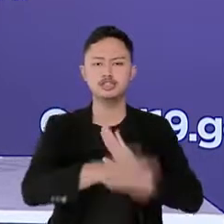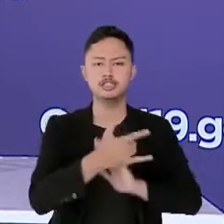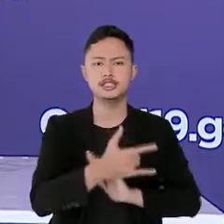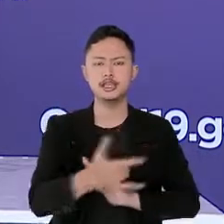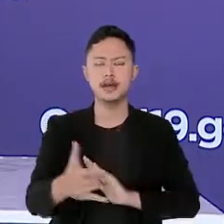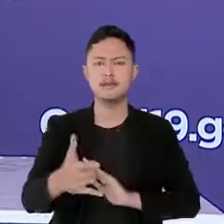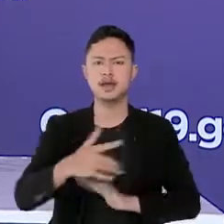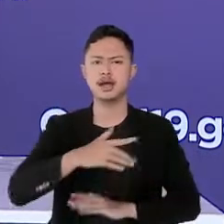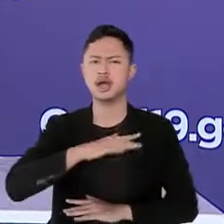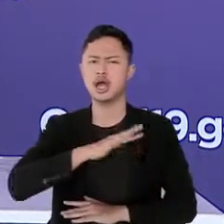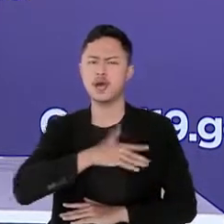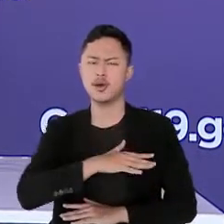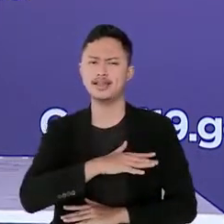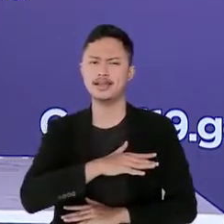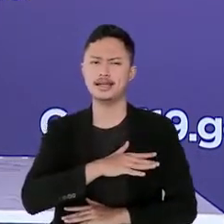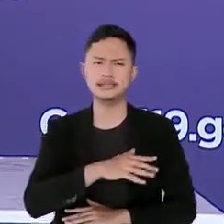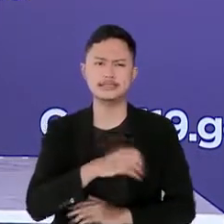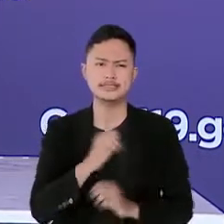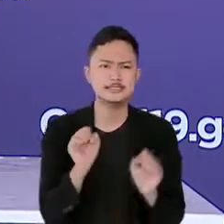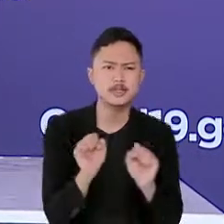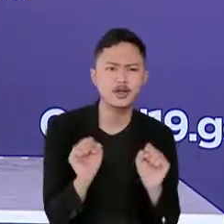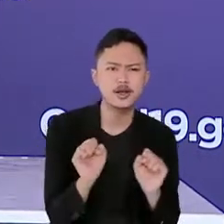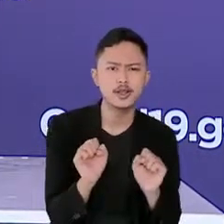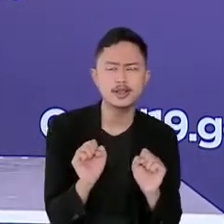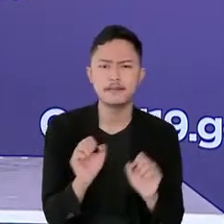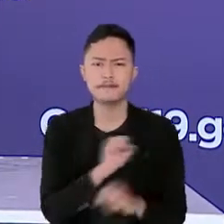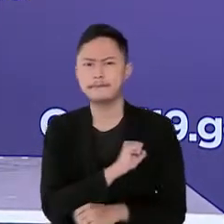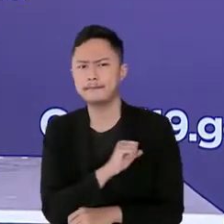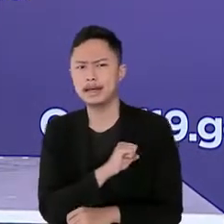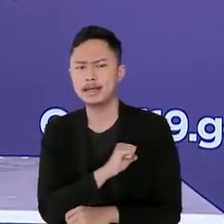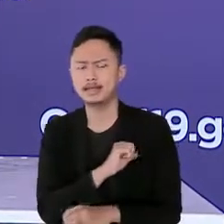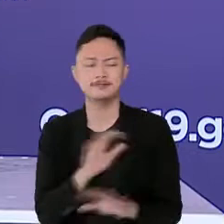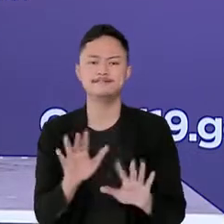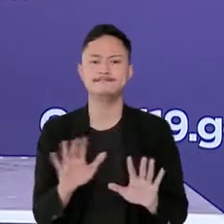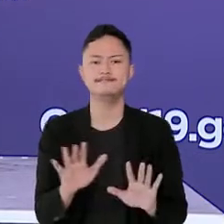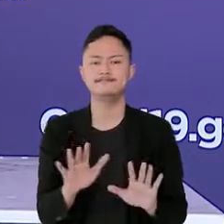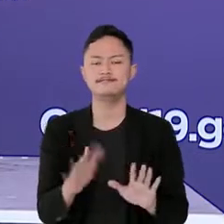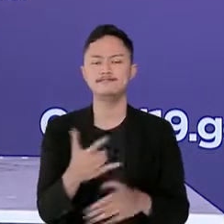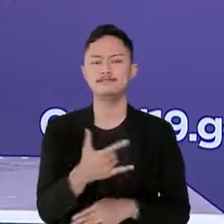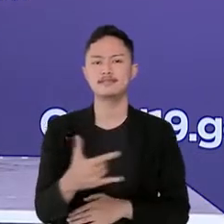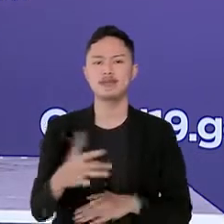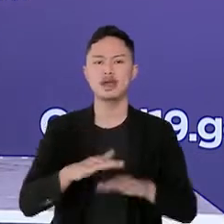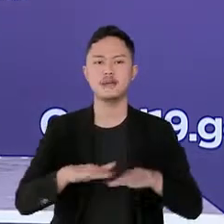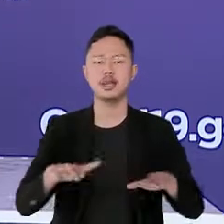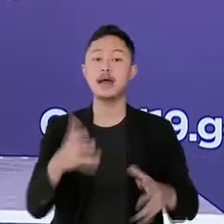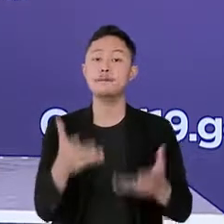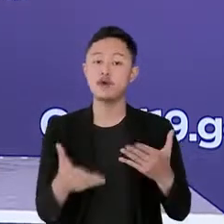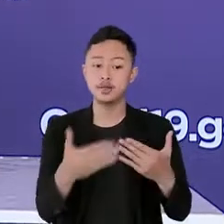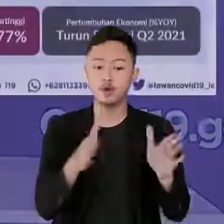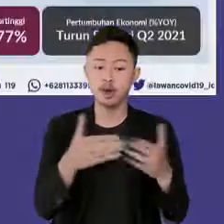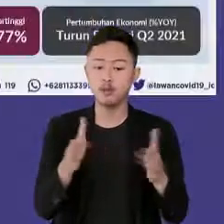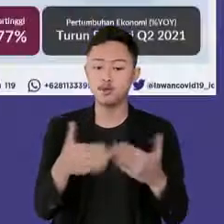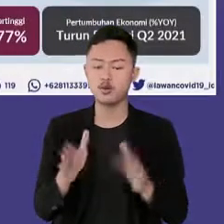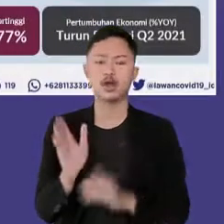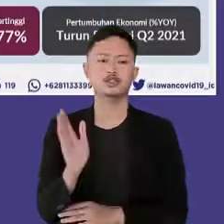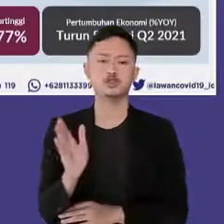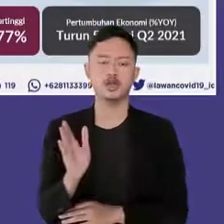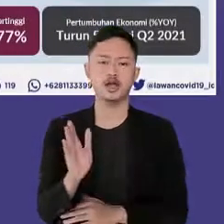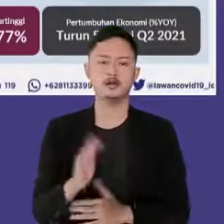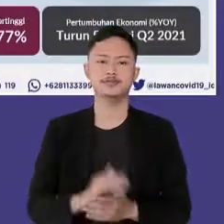tidak gegabah dalam melakukan kegiatan sosial ekonomi meskipun pelonggaran telah diberlakukan